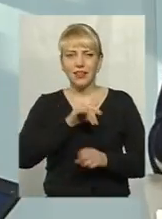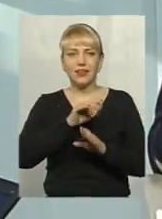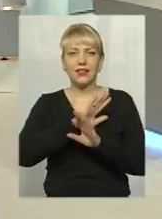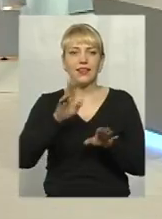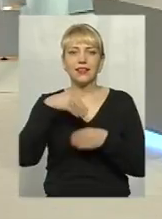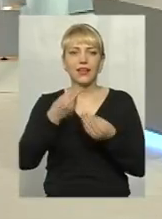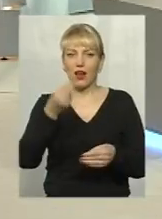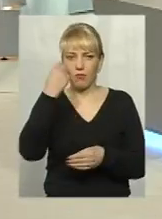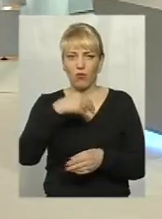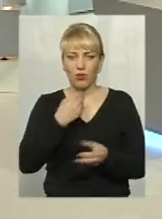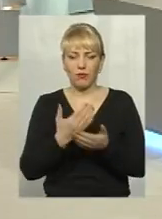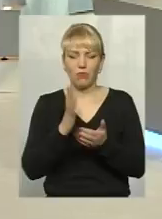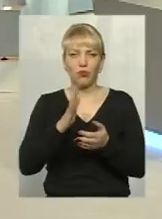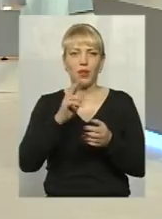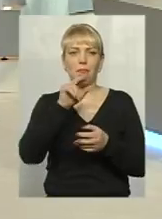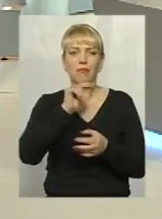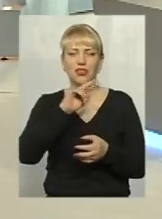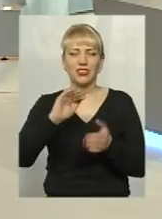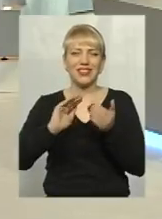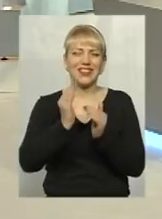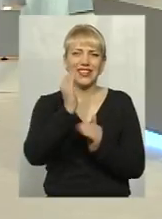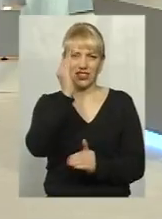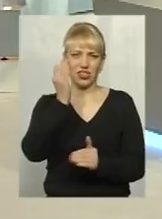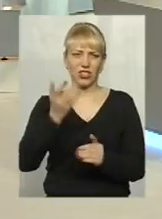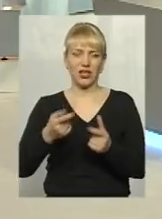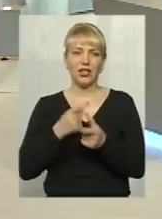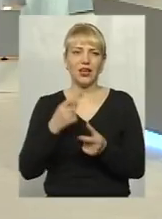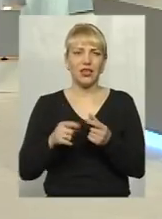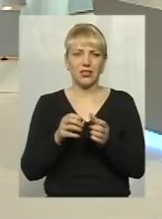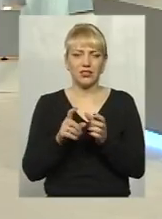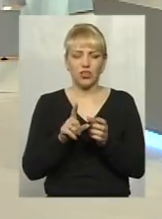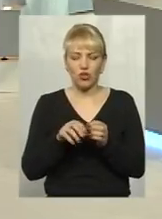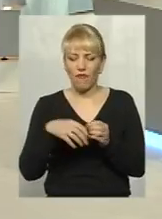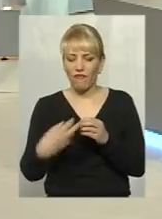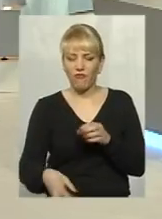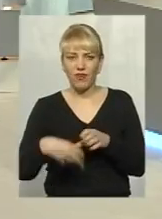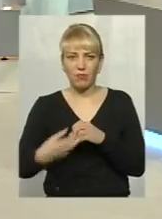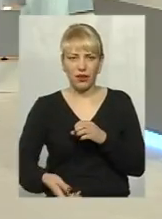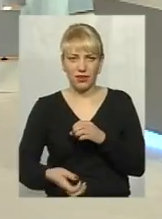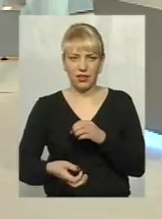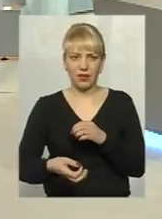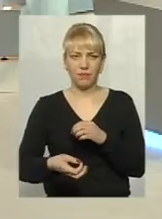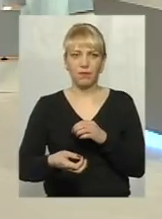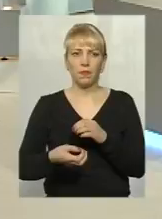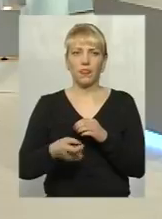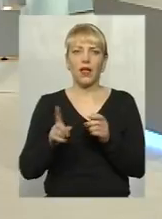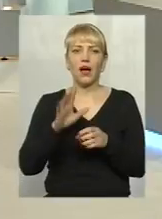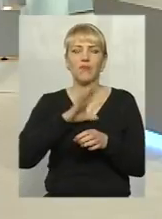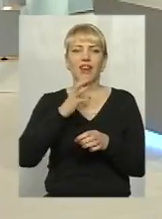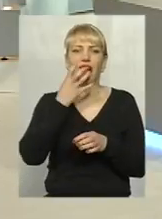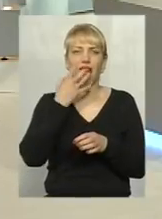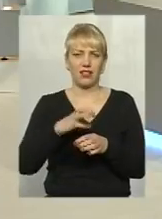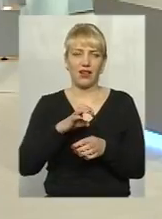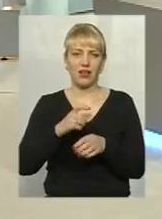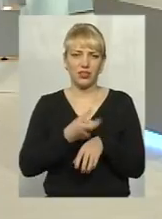буде в пічі тріщина, або якісь вугольки з вітам випадуть, що вони просто на тому... навіть, коли піч перегріється. Так, в ньому